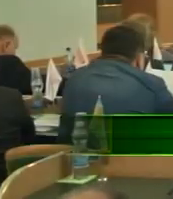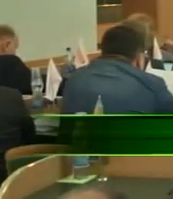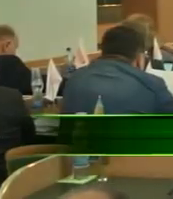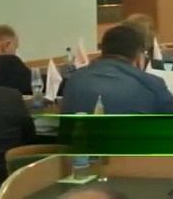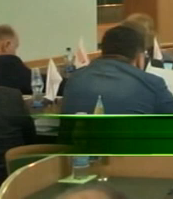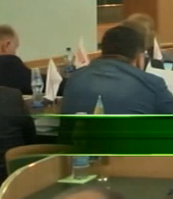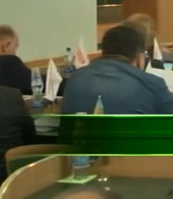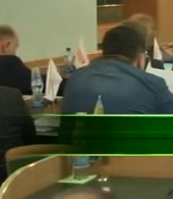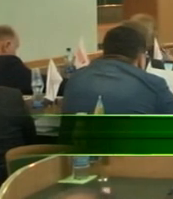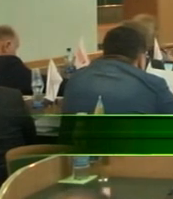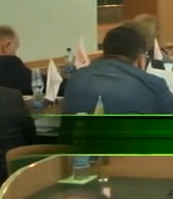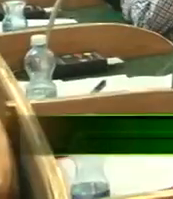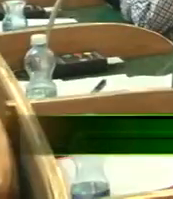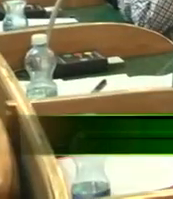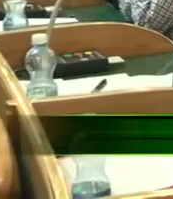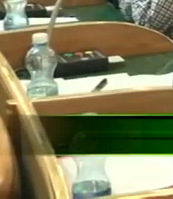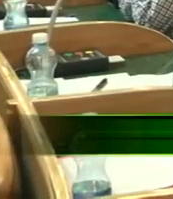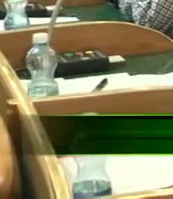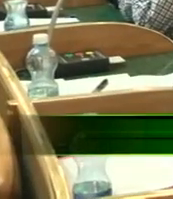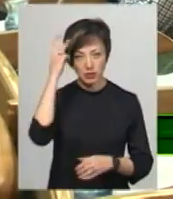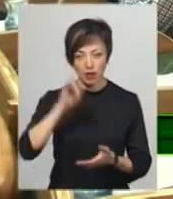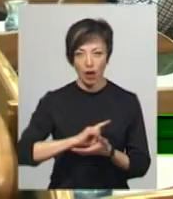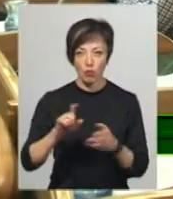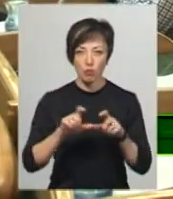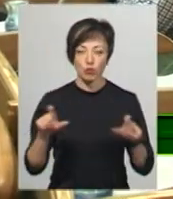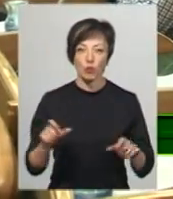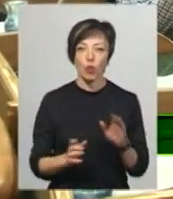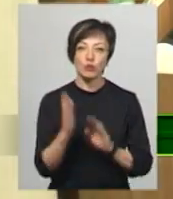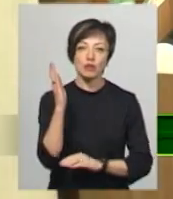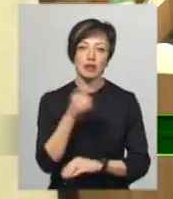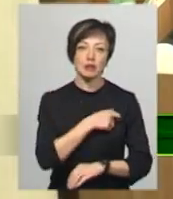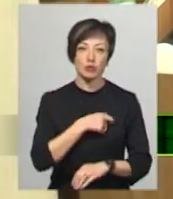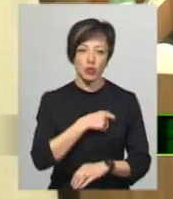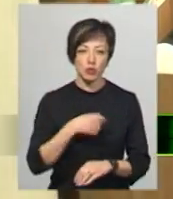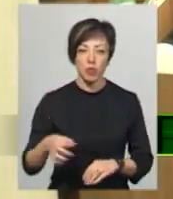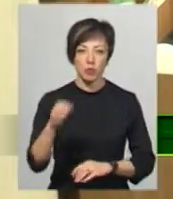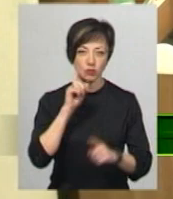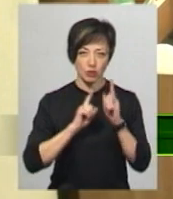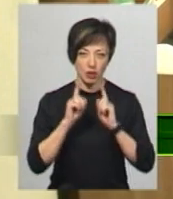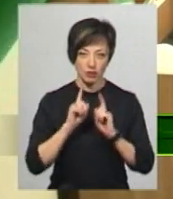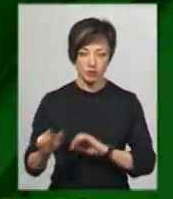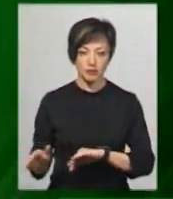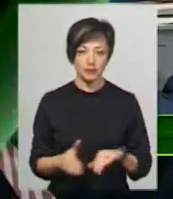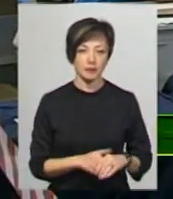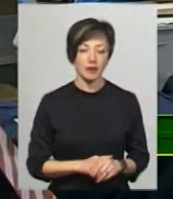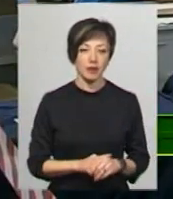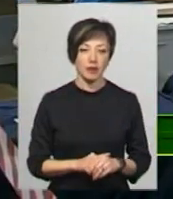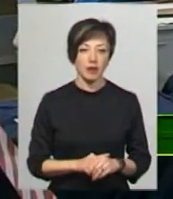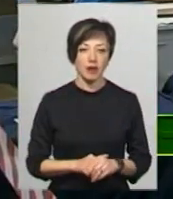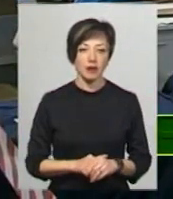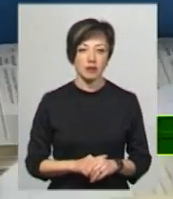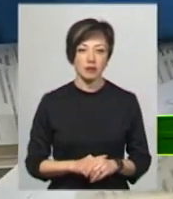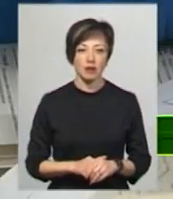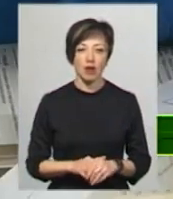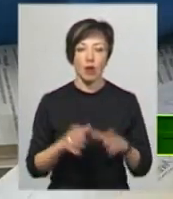За відновлення та розвиток Хмельницького аеропорту проголосували депутати на чергові сесії обласної ради. Комплекти